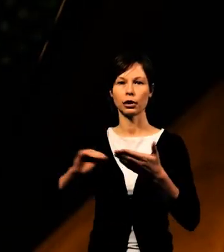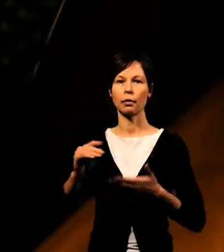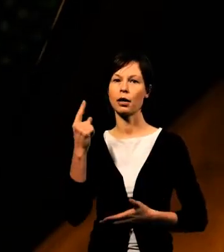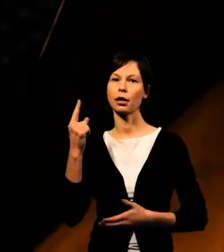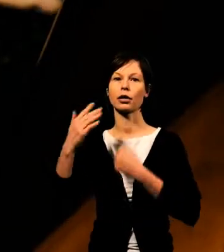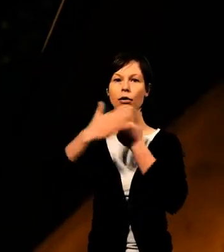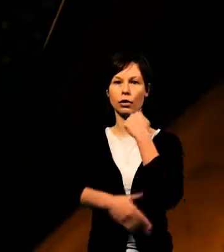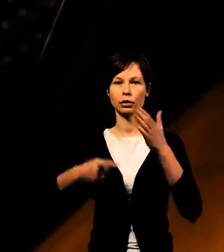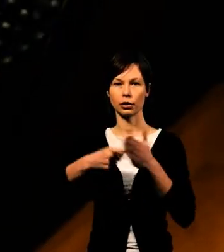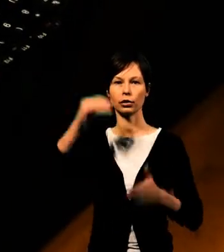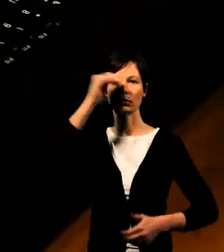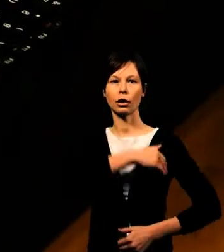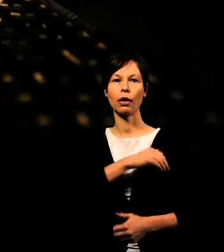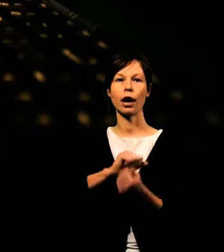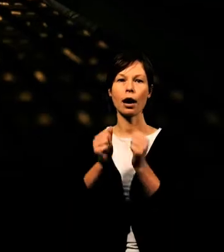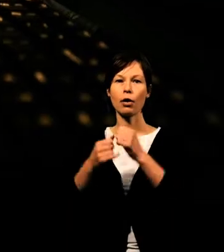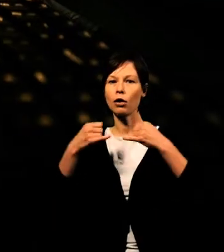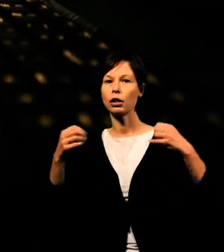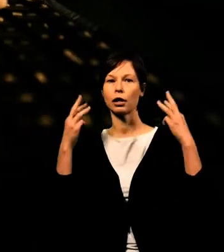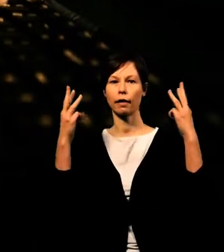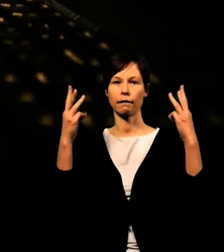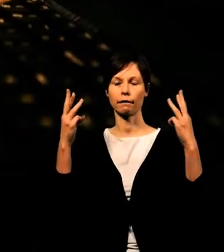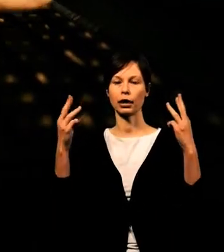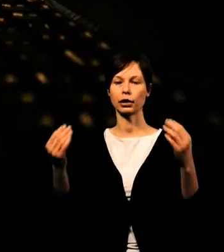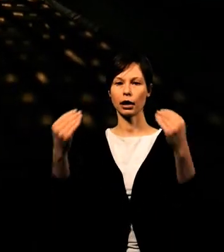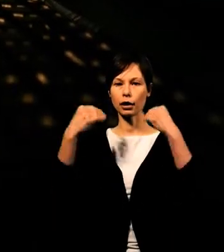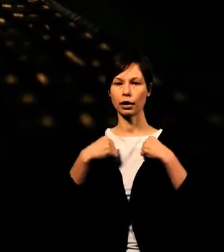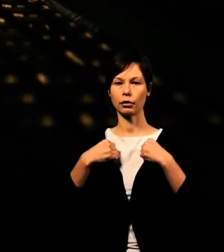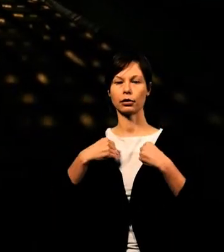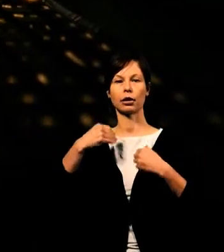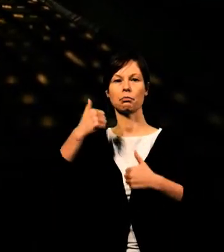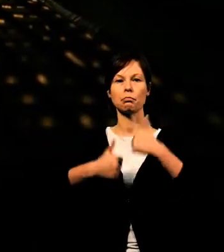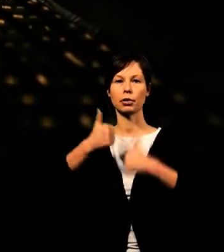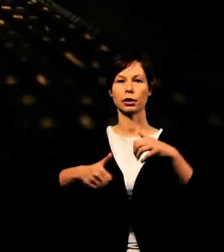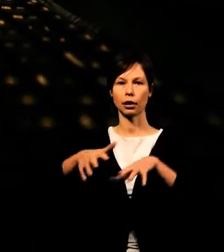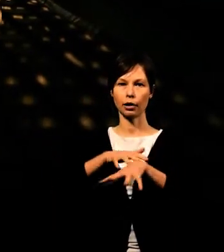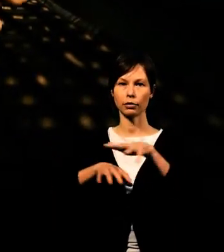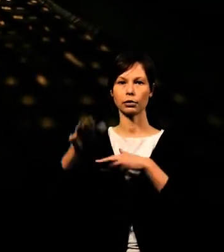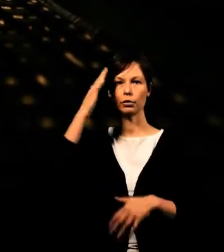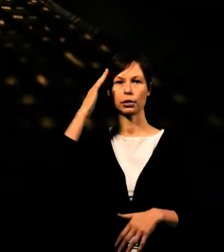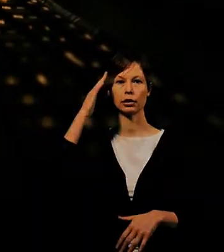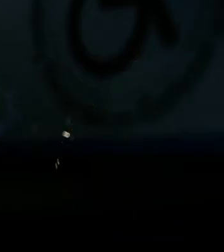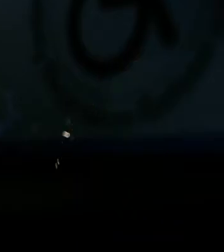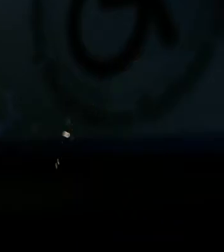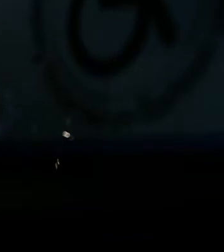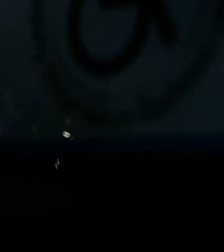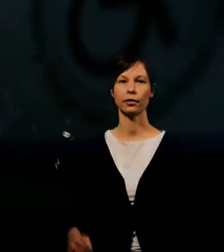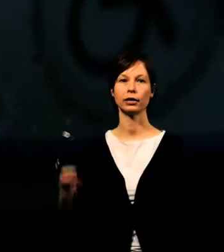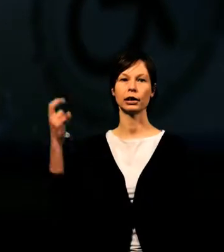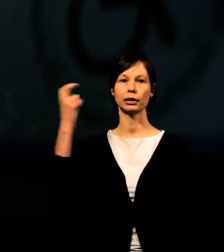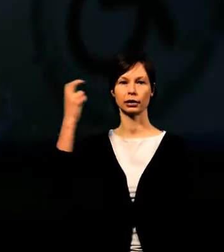ostatnią szkołę lub inne, które dały nam konkretny zawód lub konkretne umiejętności. Zbyt ogólne